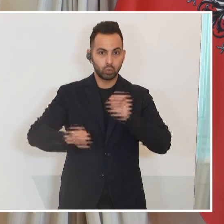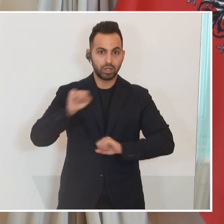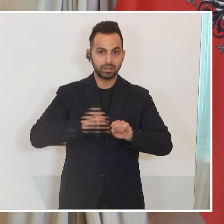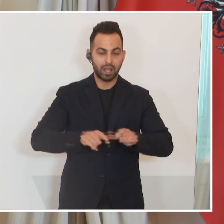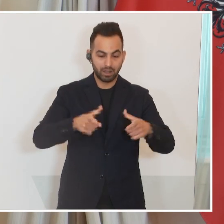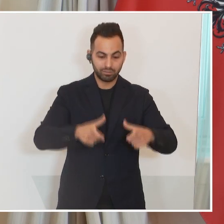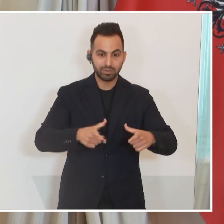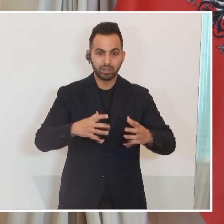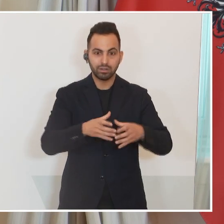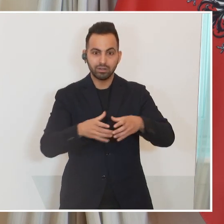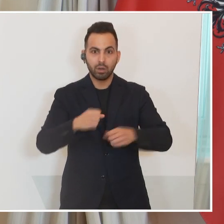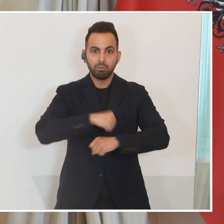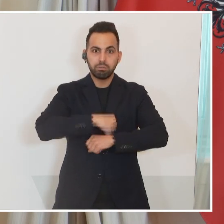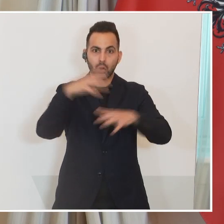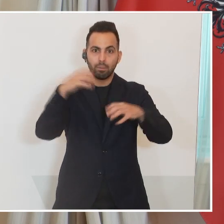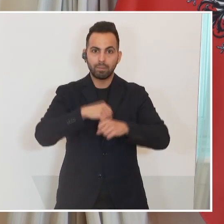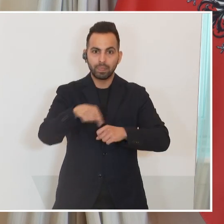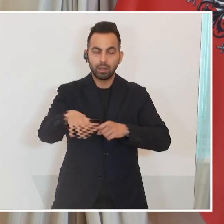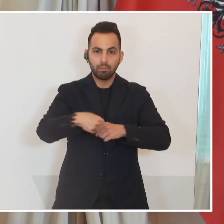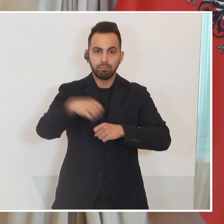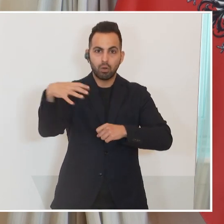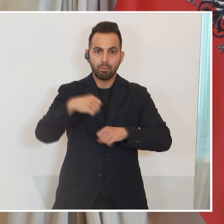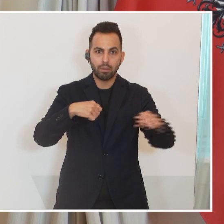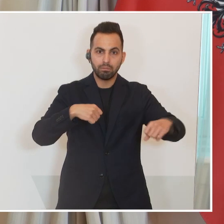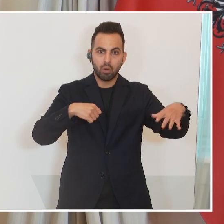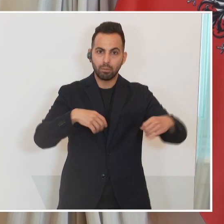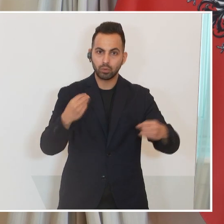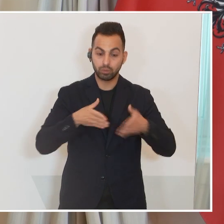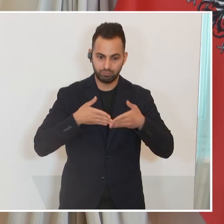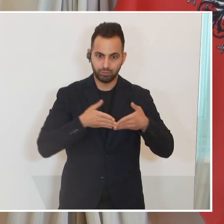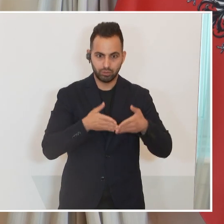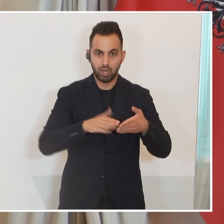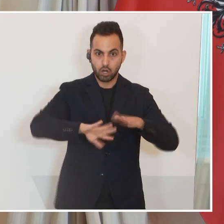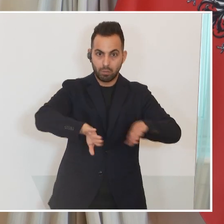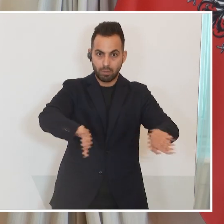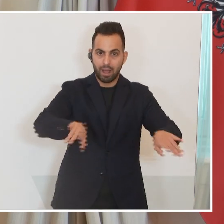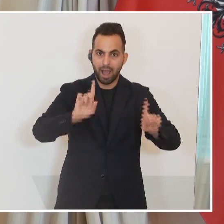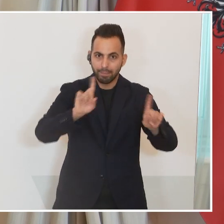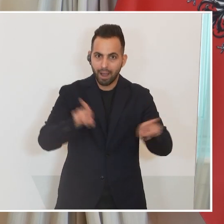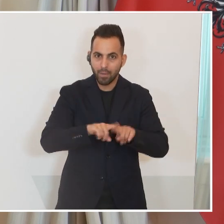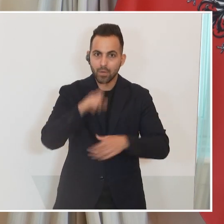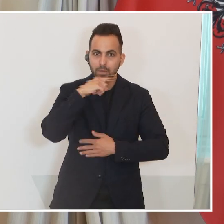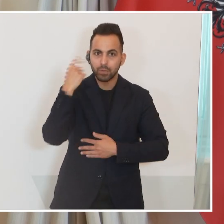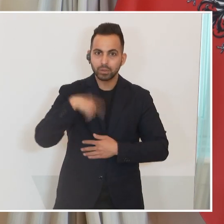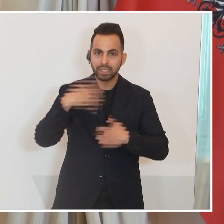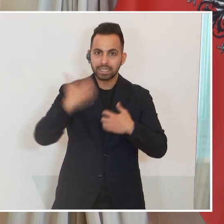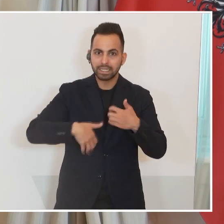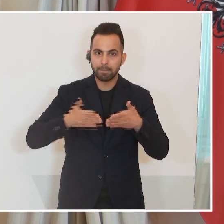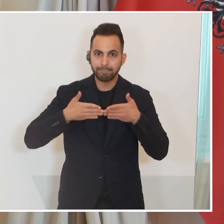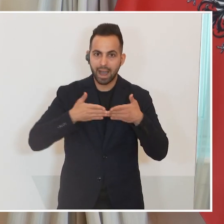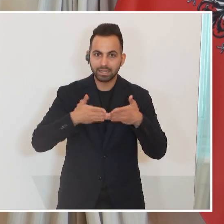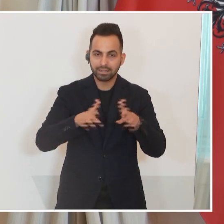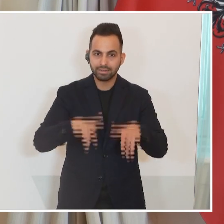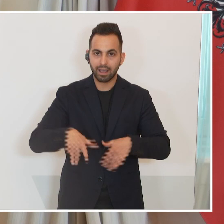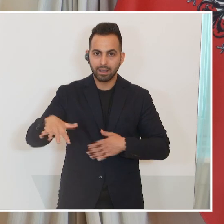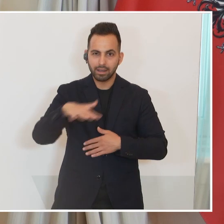passiert, wenn diese Minen Russen tatsächlich geräumt werden, um Schiffe anlanden zu lassen, gleichzeitig aber nicht die russische Kriegsmarine diese